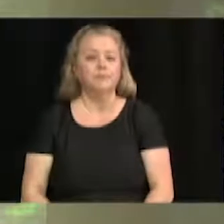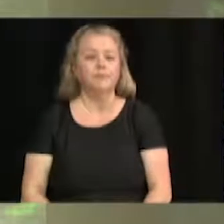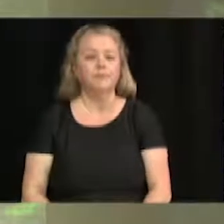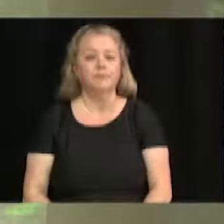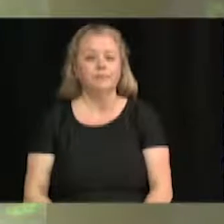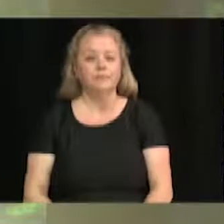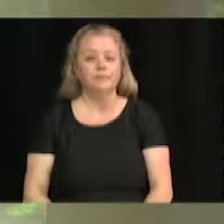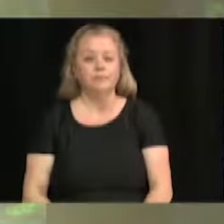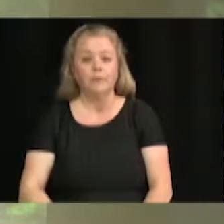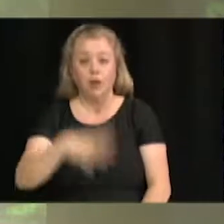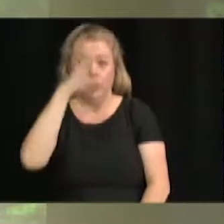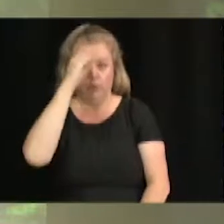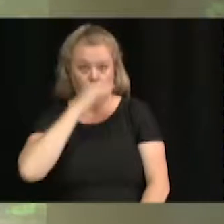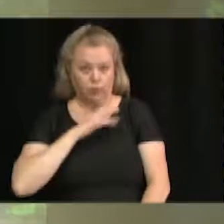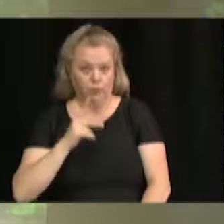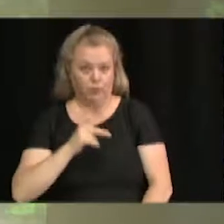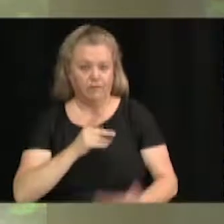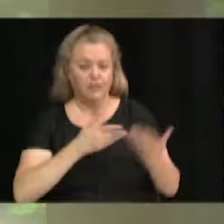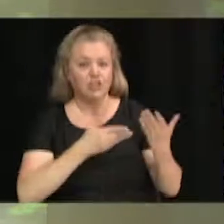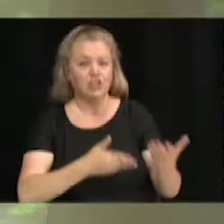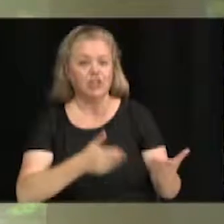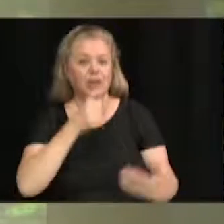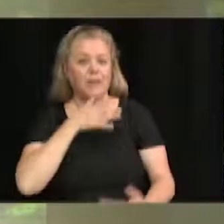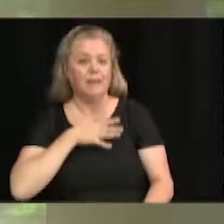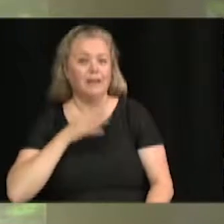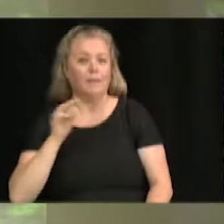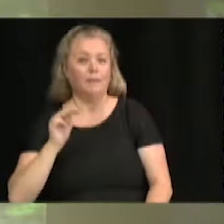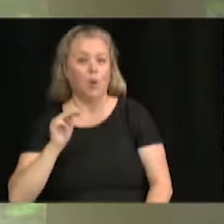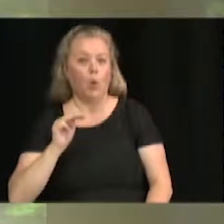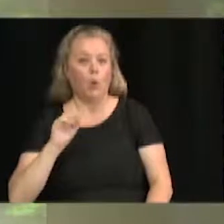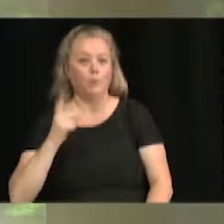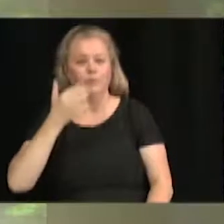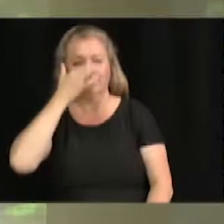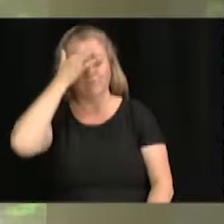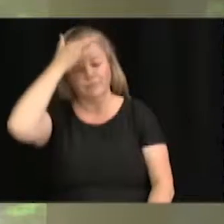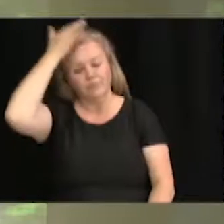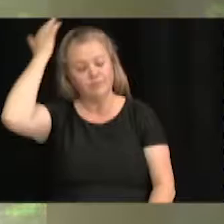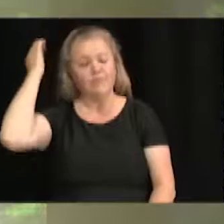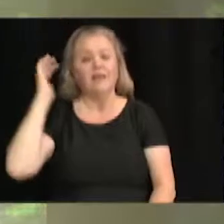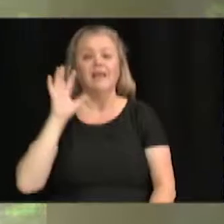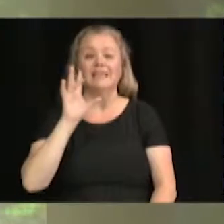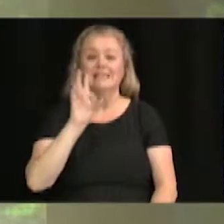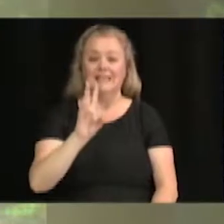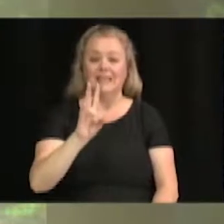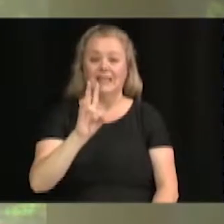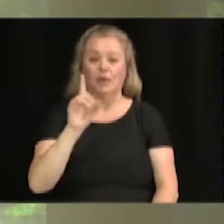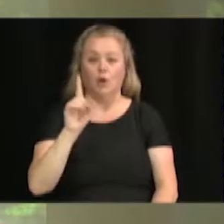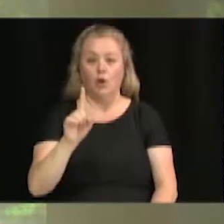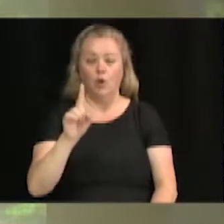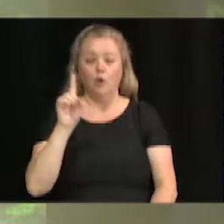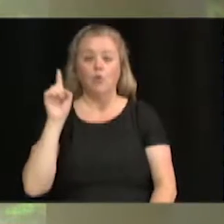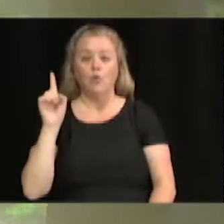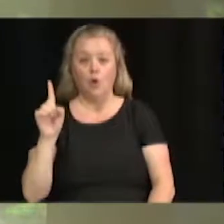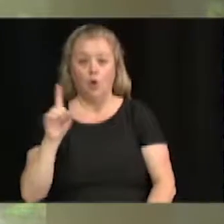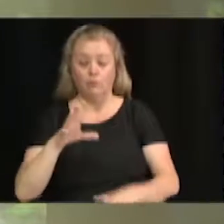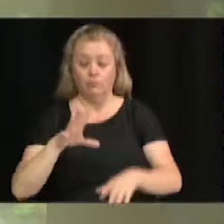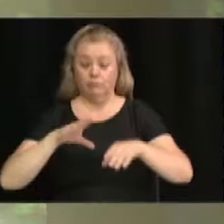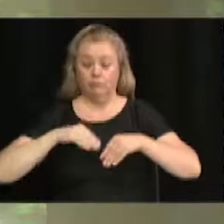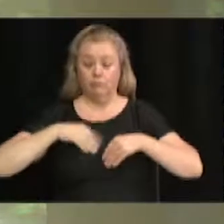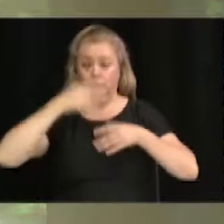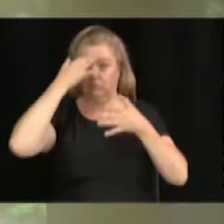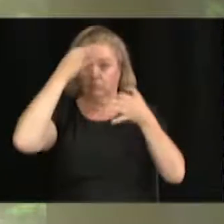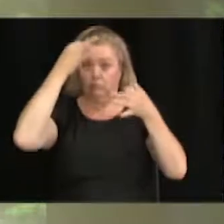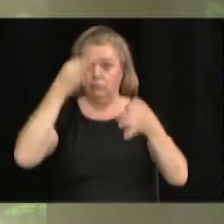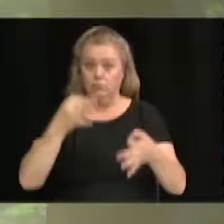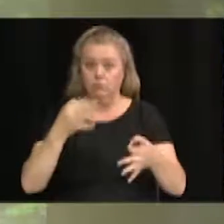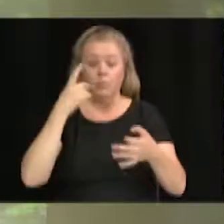M. Provencher, Mme Moreau, 7.1.1. Adoption d'une résolution libérant